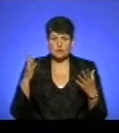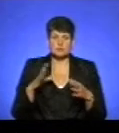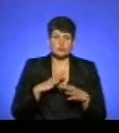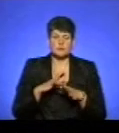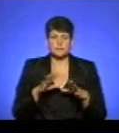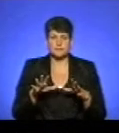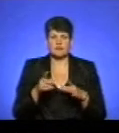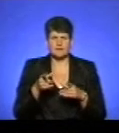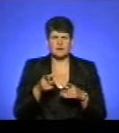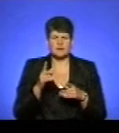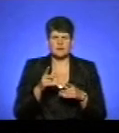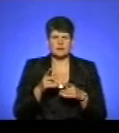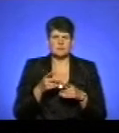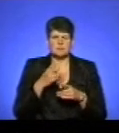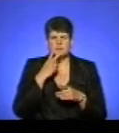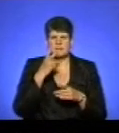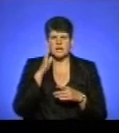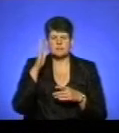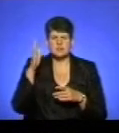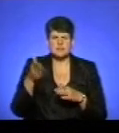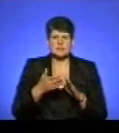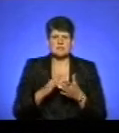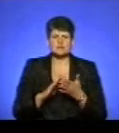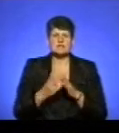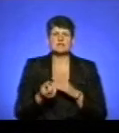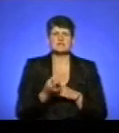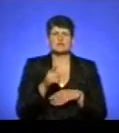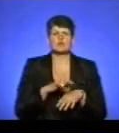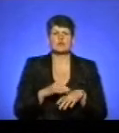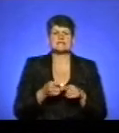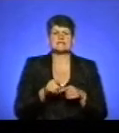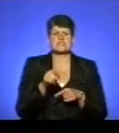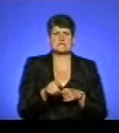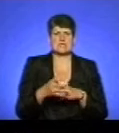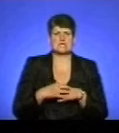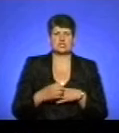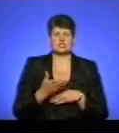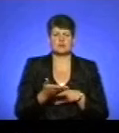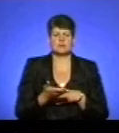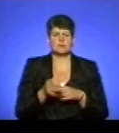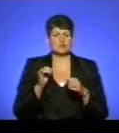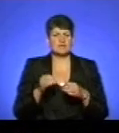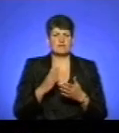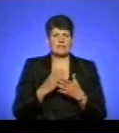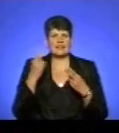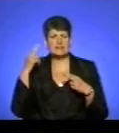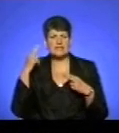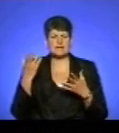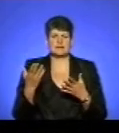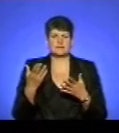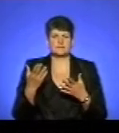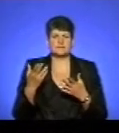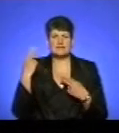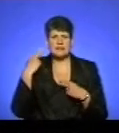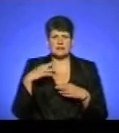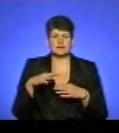Ви якусь прогнозуєте ситуацію, звідки заразилася ця кішка? Десь є, можливо, від